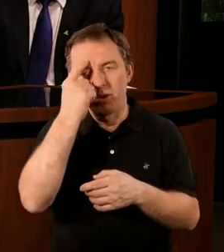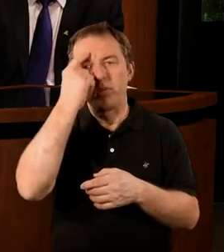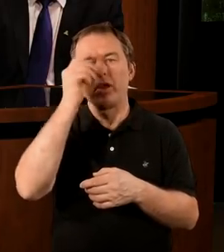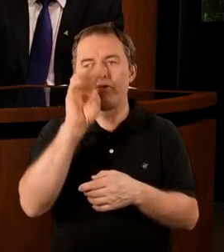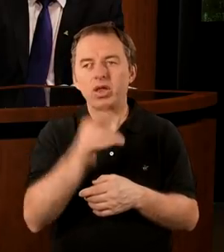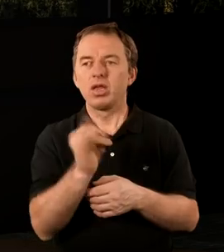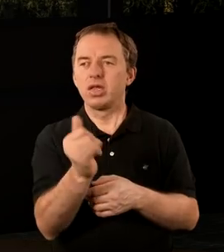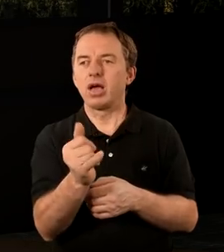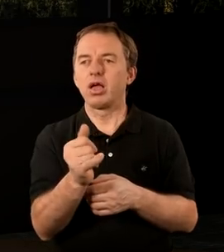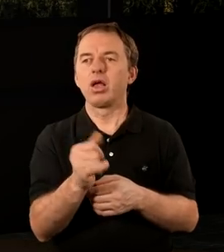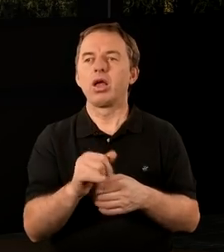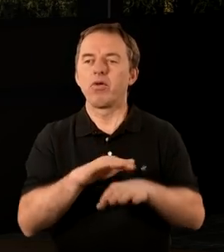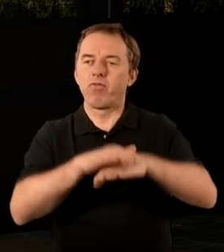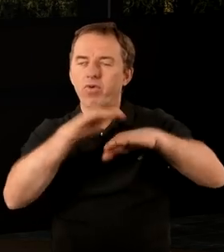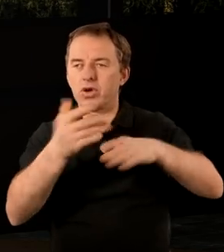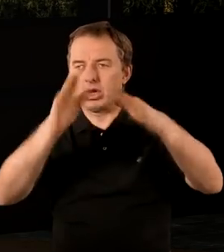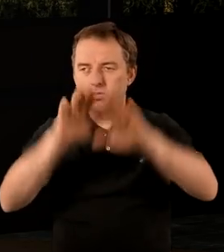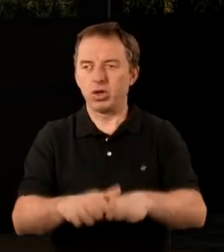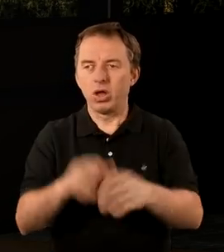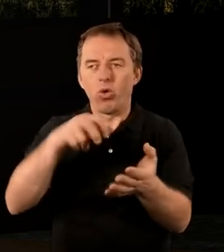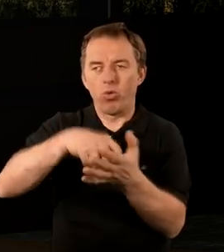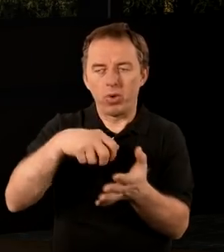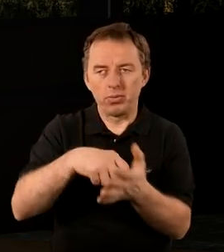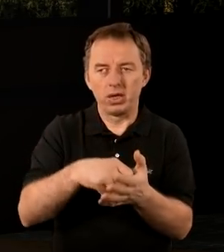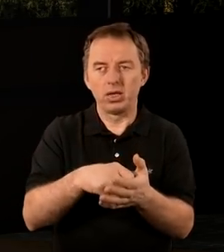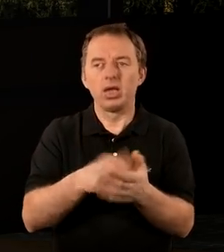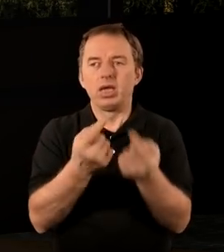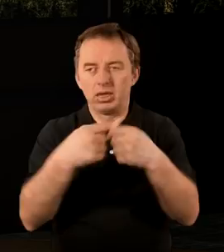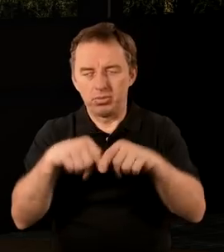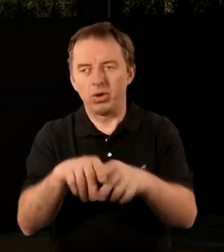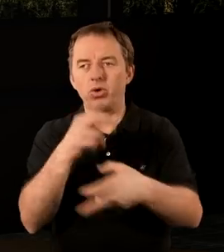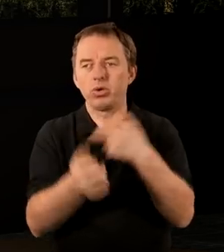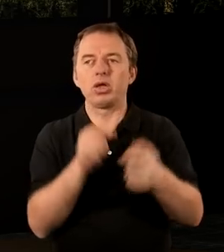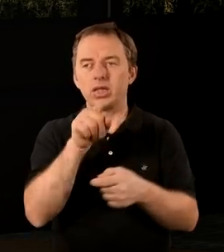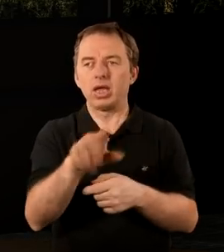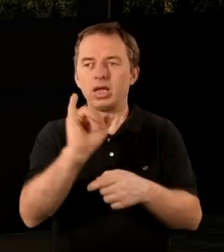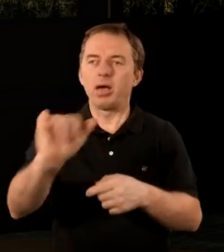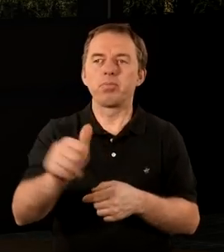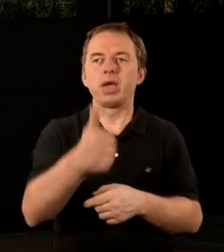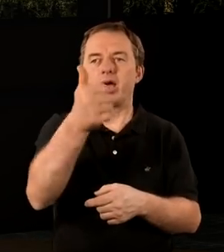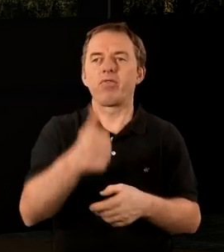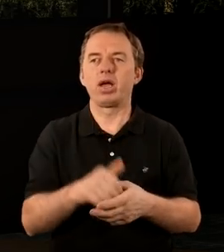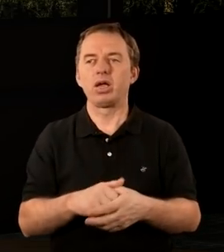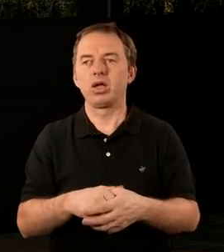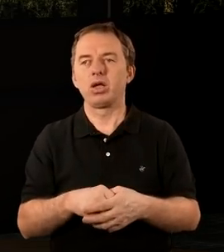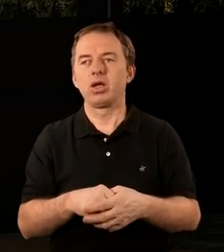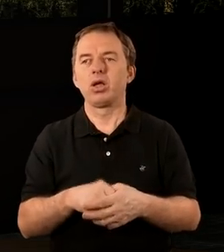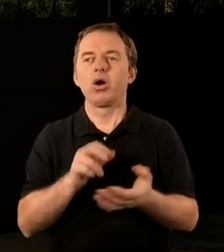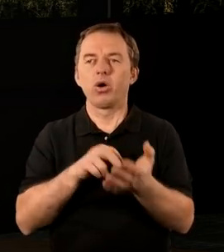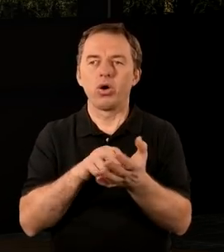Wspomnij więc, z jakiej wyżyny spadłeś i upamiętaj się i spełniaj uczynki takie jak pierwej.